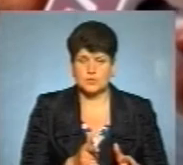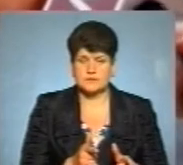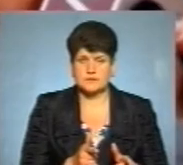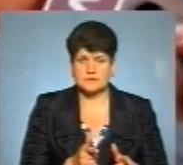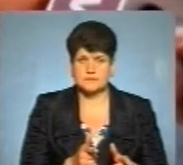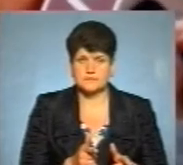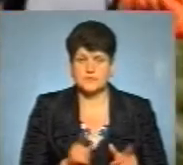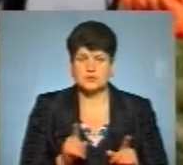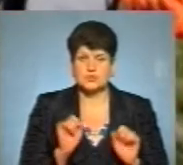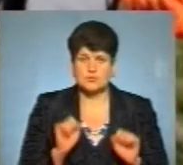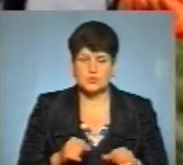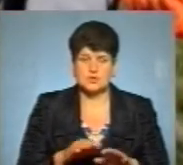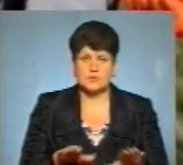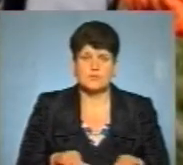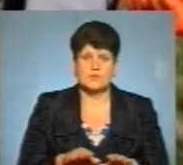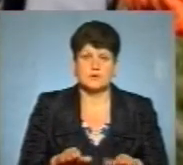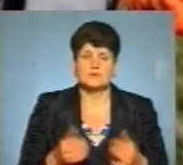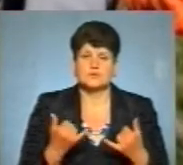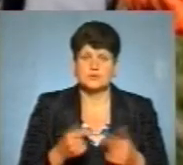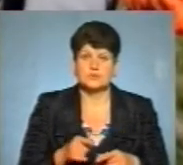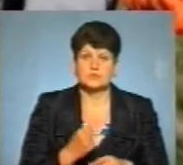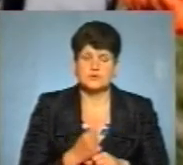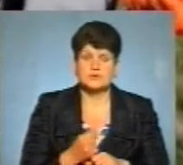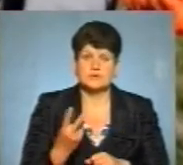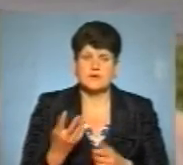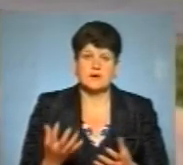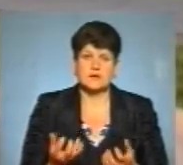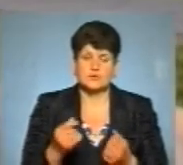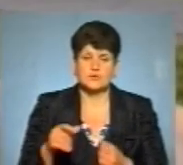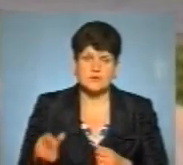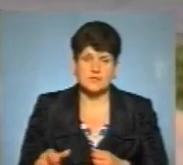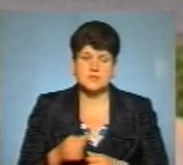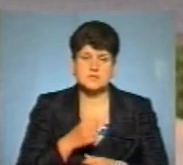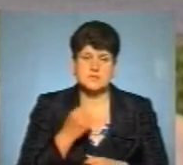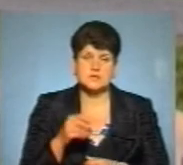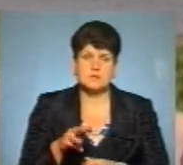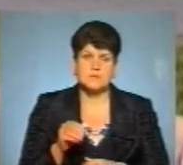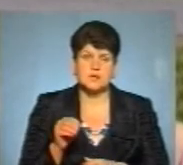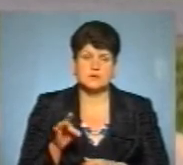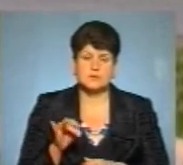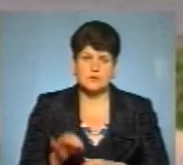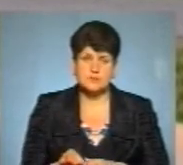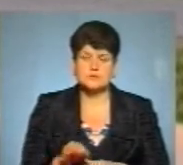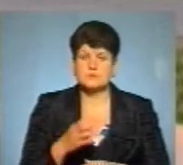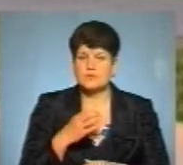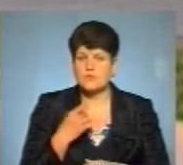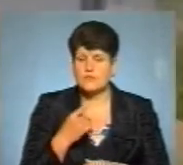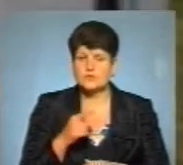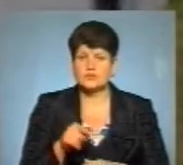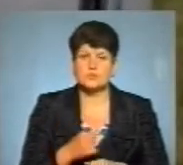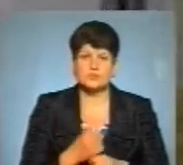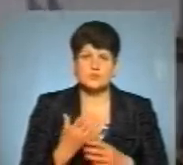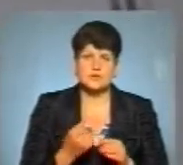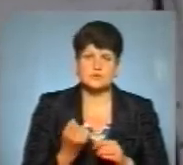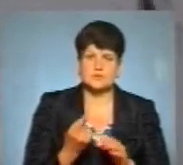можна купатися. На пляжі від сьогодні працюють два рятувальники. Старший метрос-рятувальник Віталій Новіцький розповів, що його робочий день з